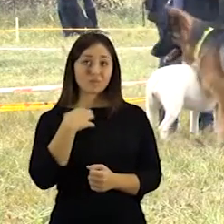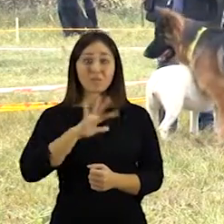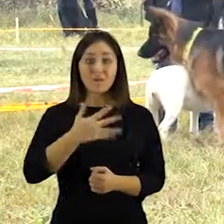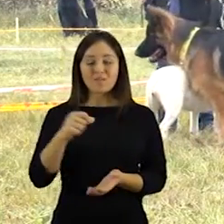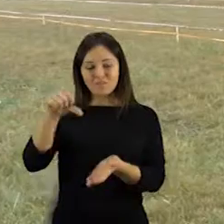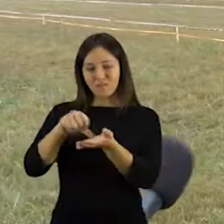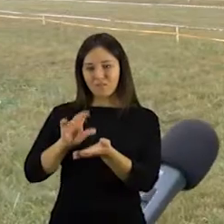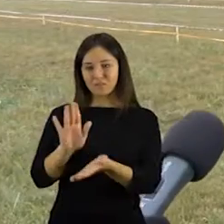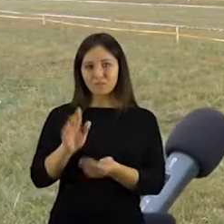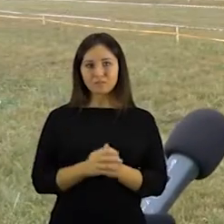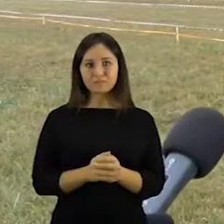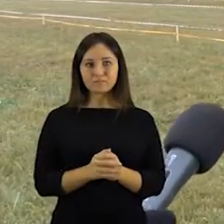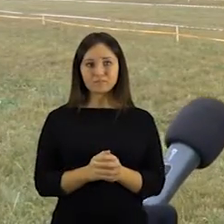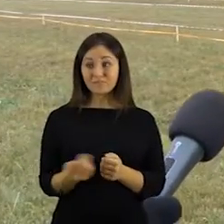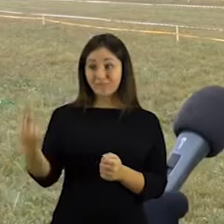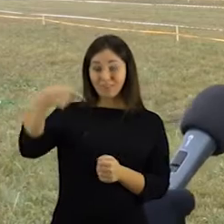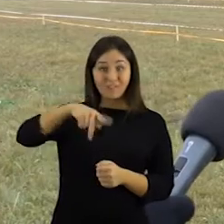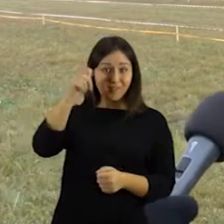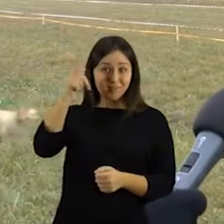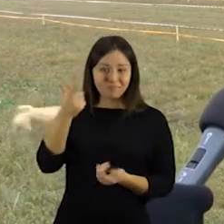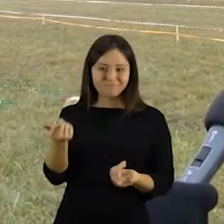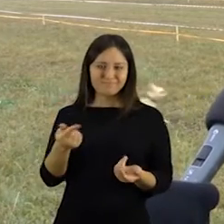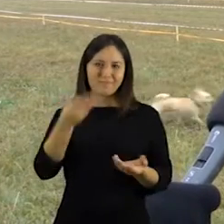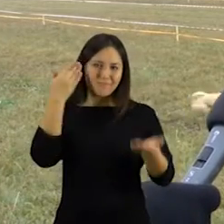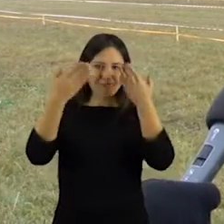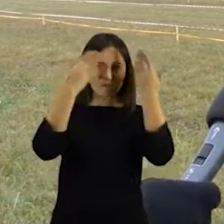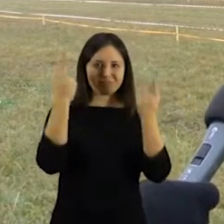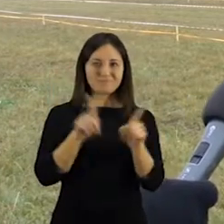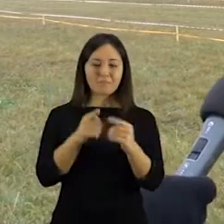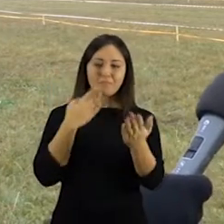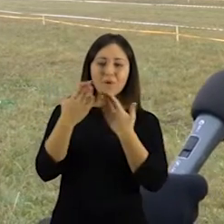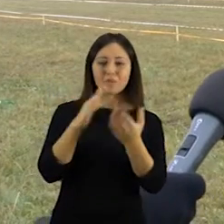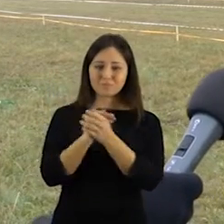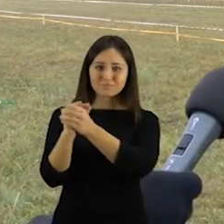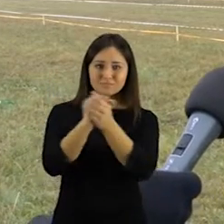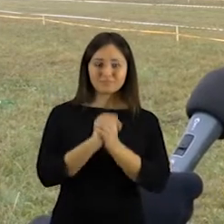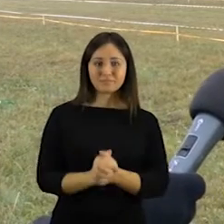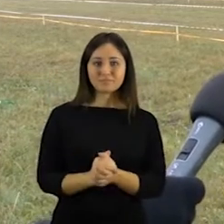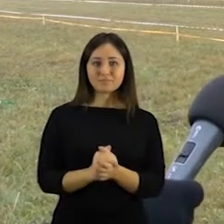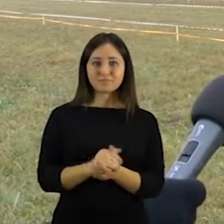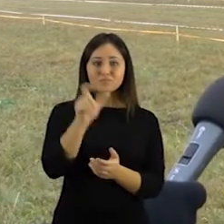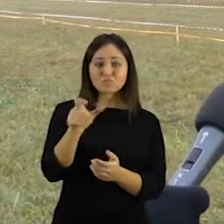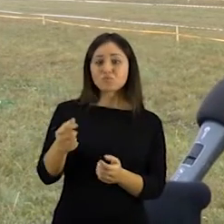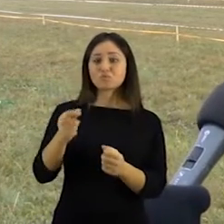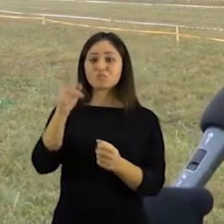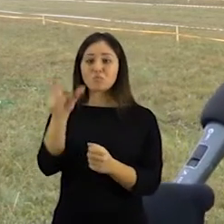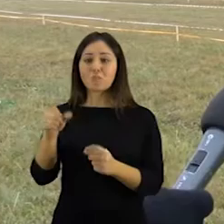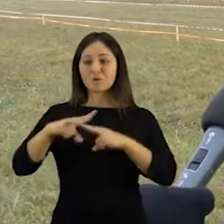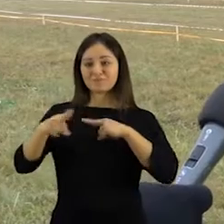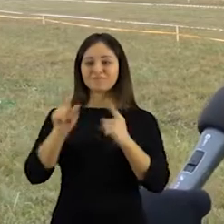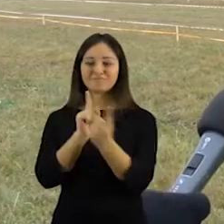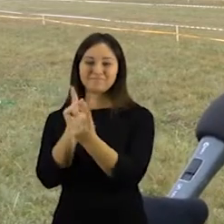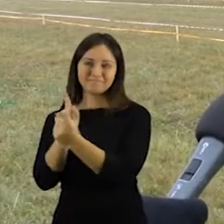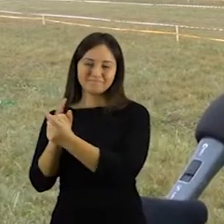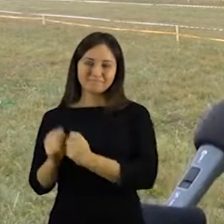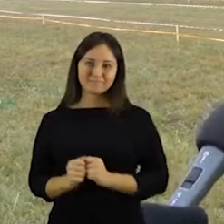– dalyvauti. Mes atvažiavom gerai laiko praleisti, pasiok padraugauti, su žmonėm tarp šūnų pabūti, tarp tokių pat, galbūt,